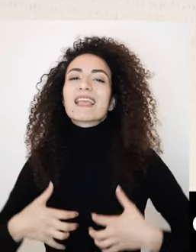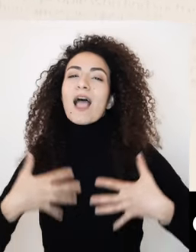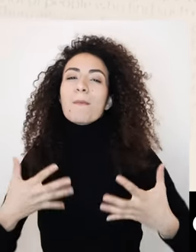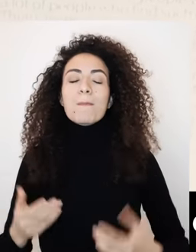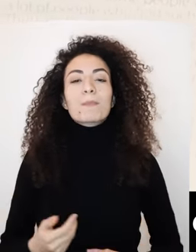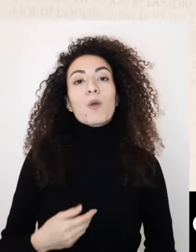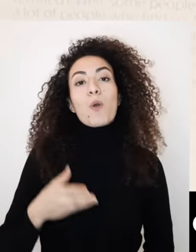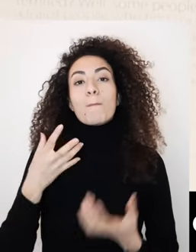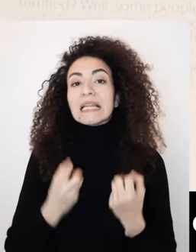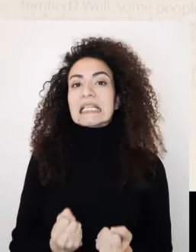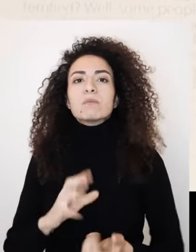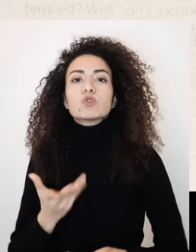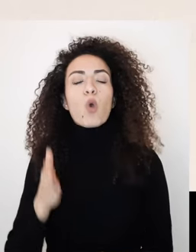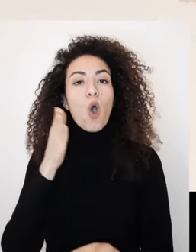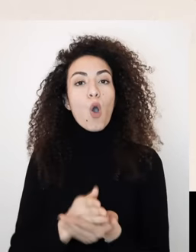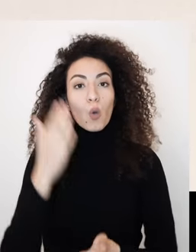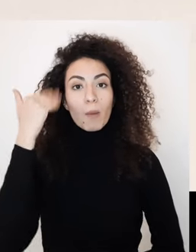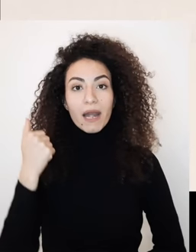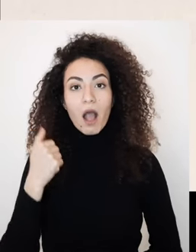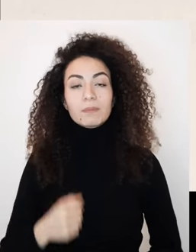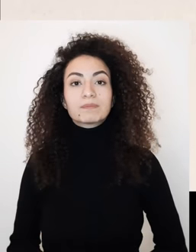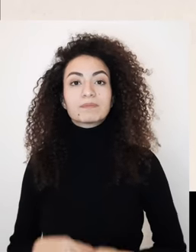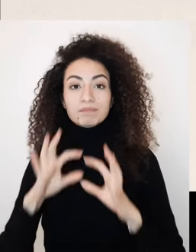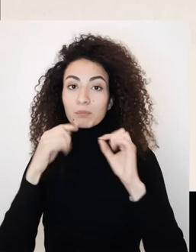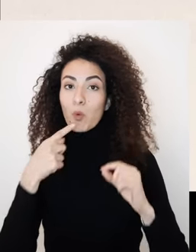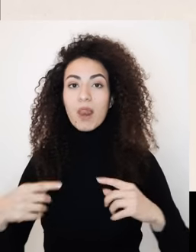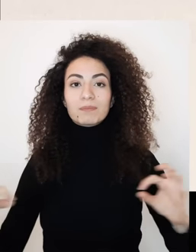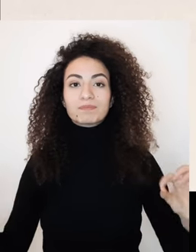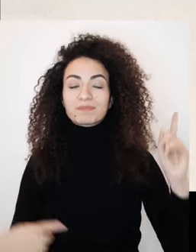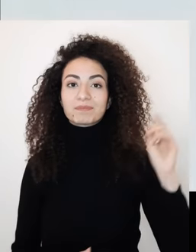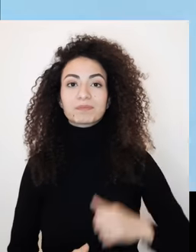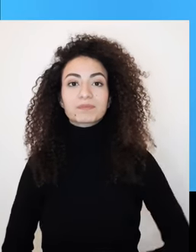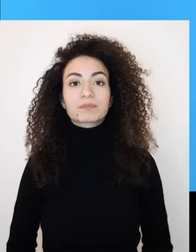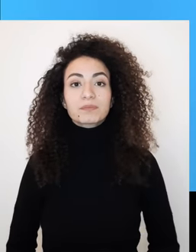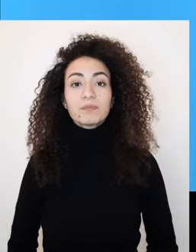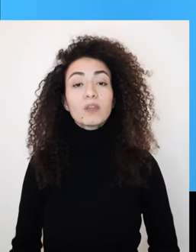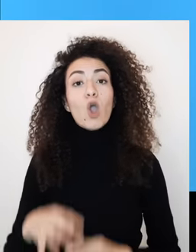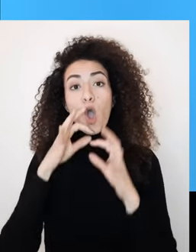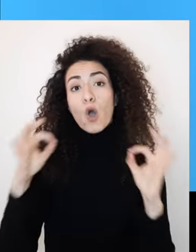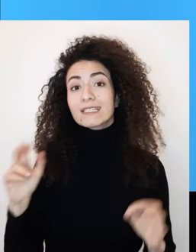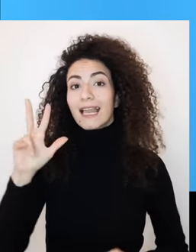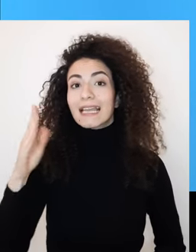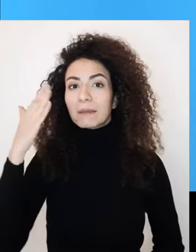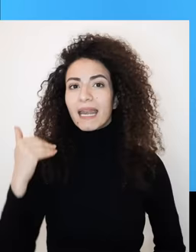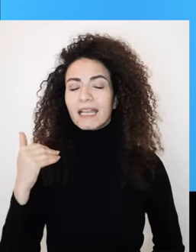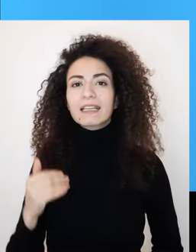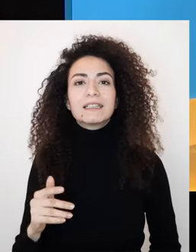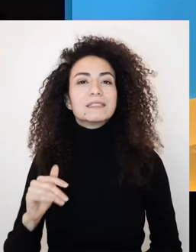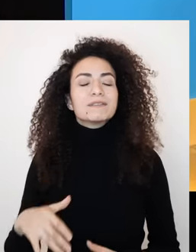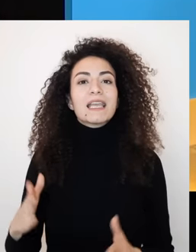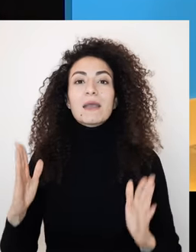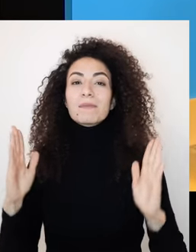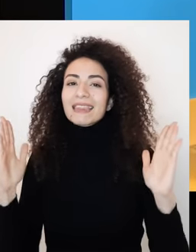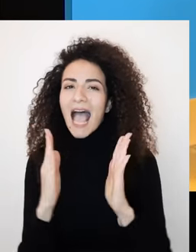وملتزمة بمجال حقوق المرأة وشعارها بالحياة أعطونا حقنا بالوجود قصة سارة دينا وأمل هي مزيج من